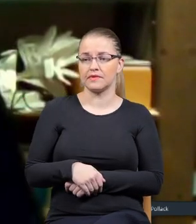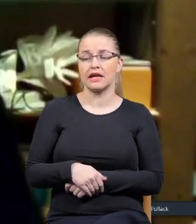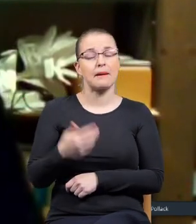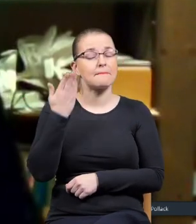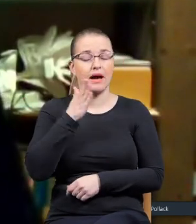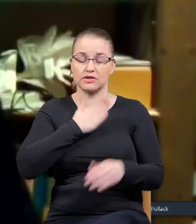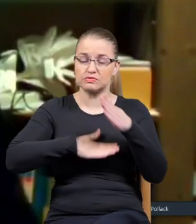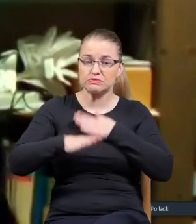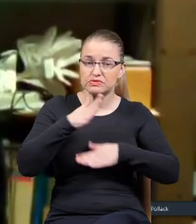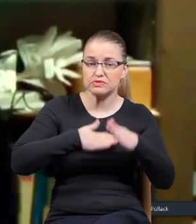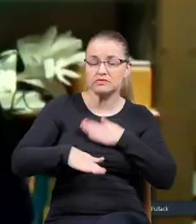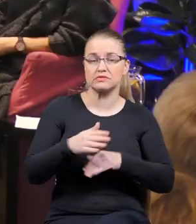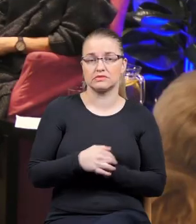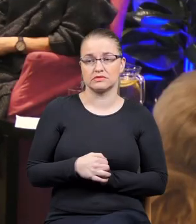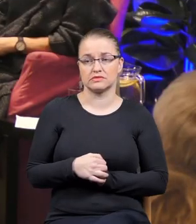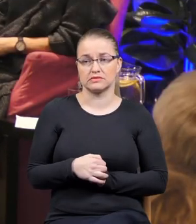się cieszę z tego powodu.